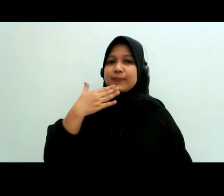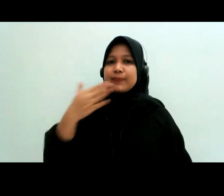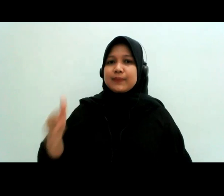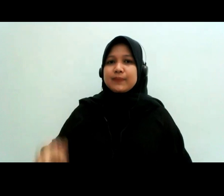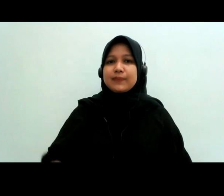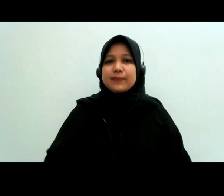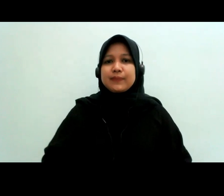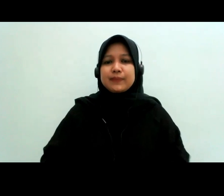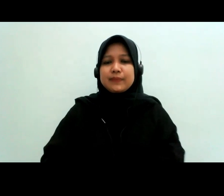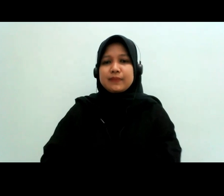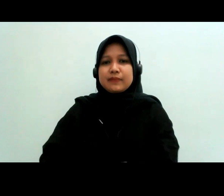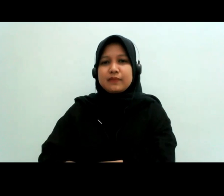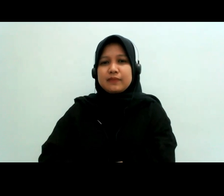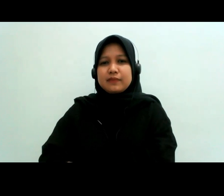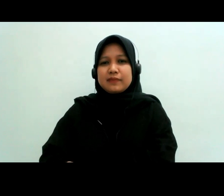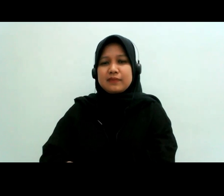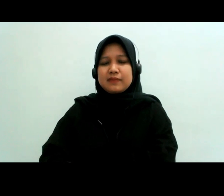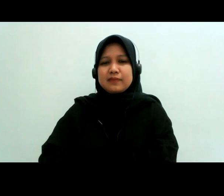gitu ya